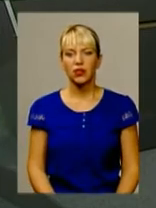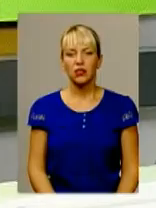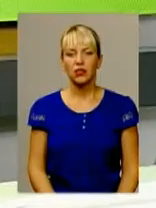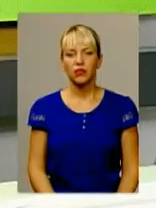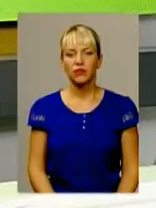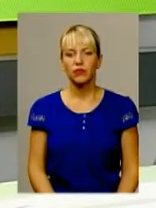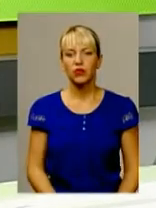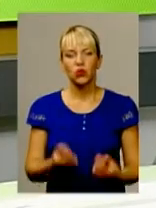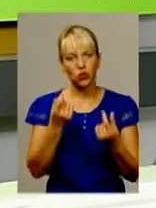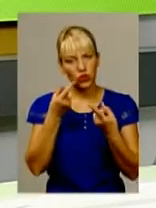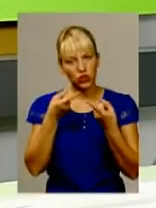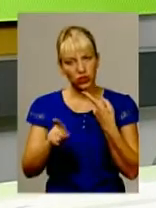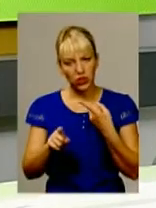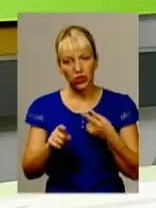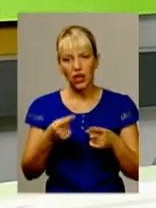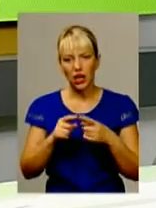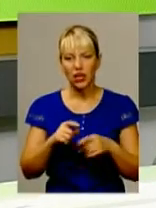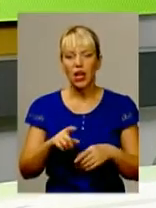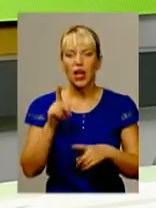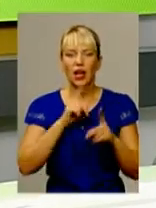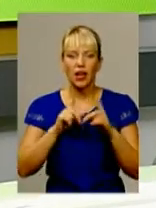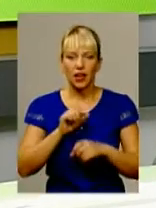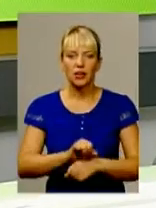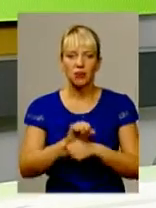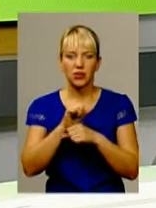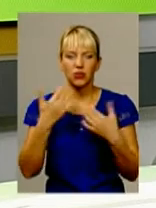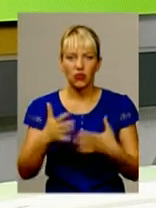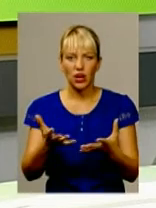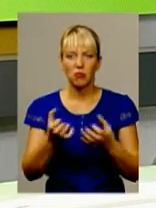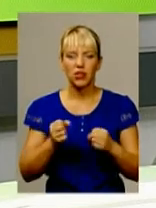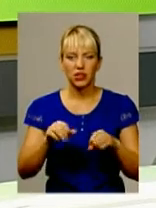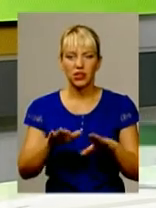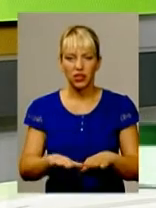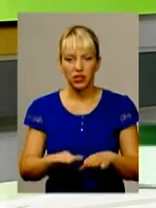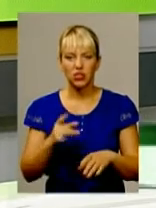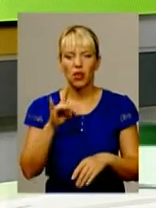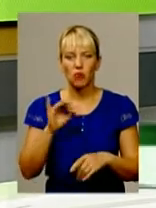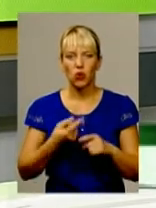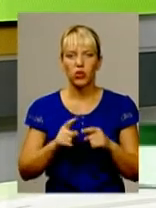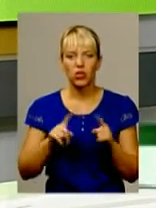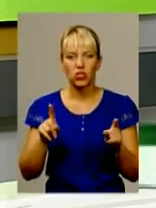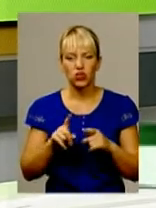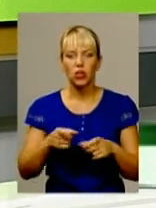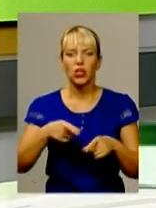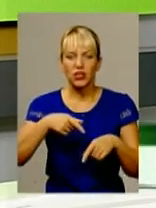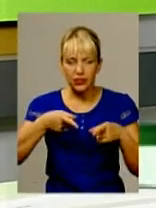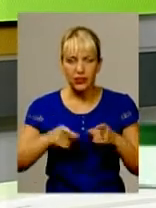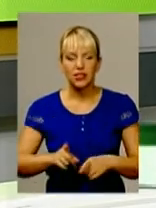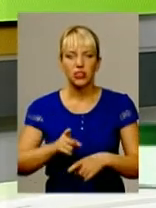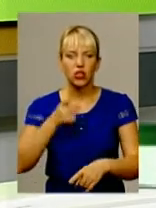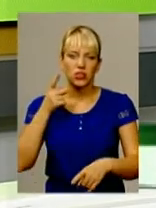трішечки не так. Рада Майдан вже прийняла рішення в минулу середу про те, що вона дійсно забороняє